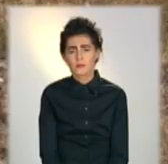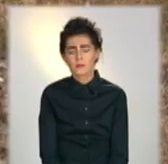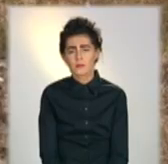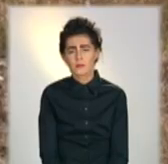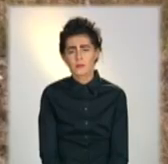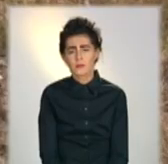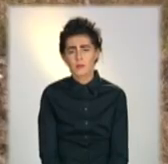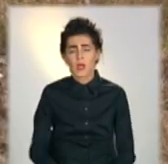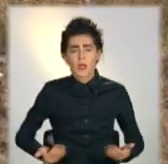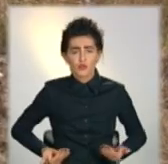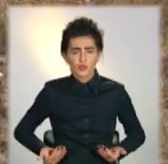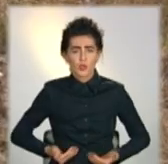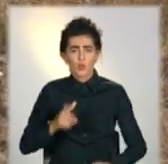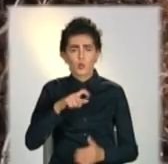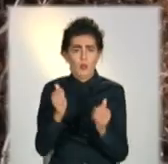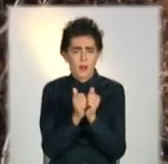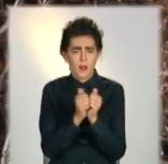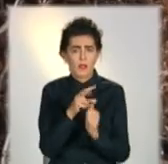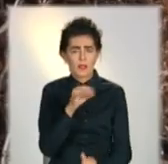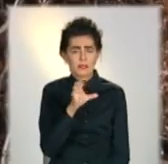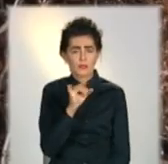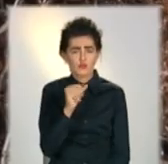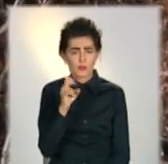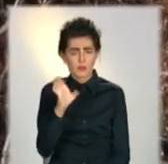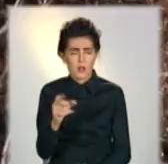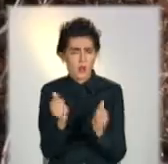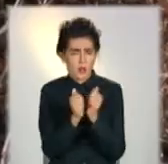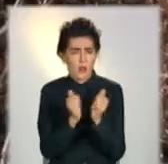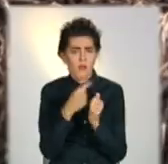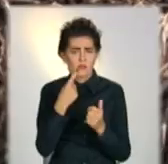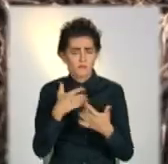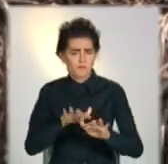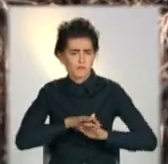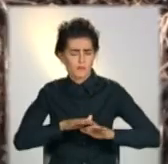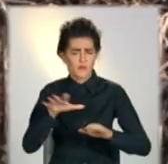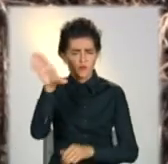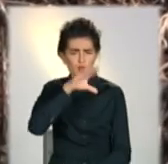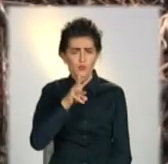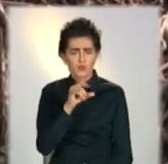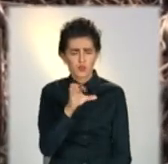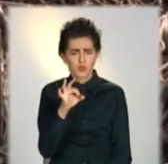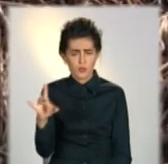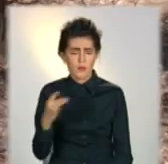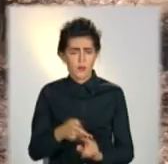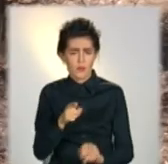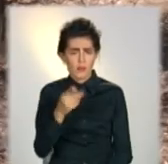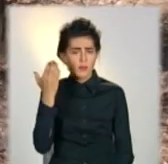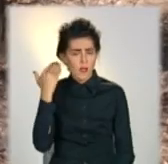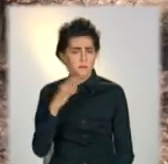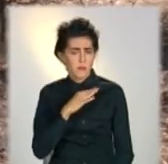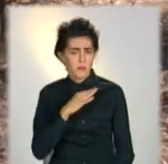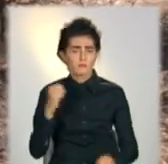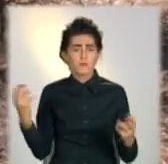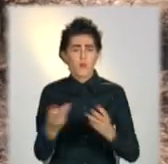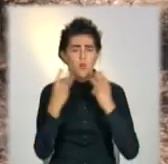Жителі околиці Лисичанська скаржаться неподалік від їхніх будинків справжнє звалище. Саме звідси нещодавно почав горіти